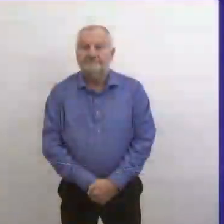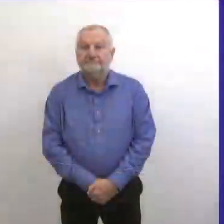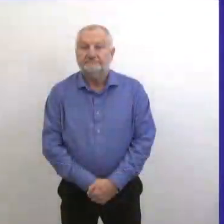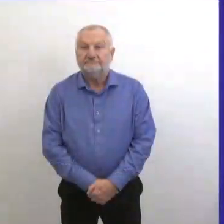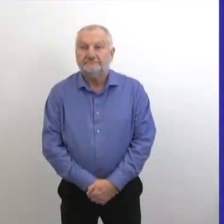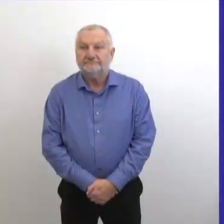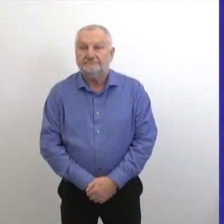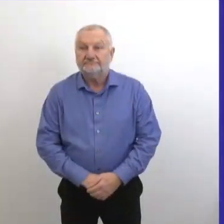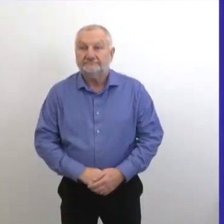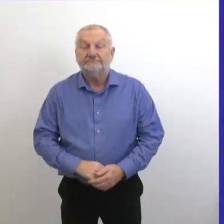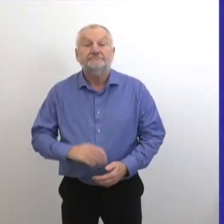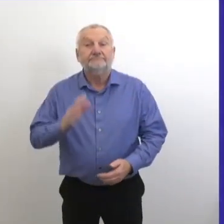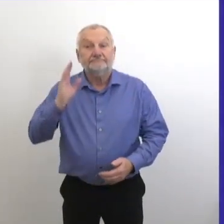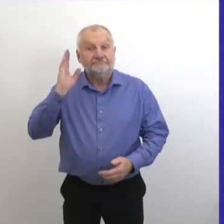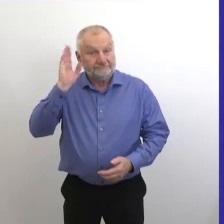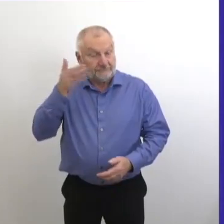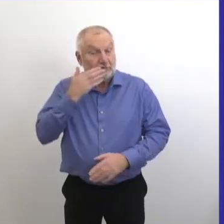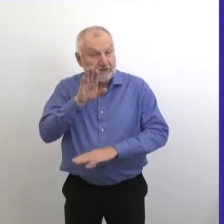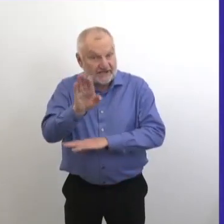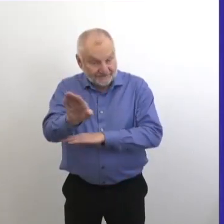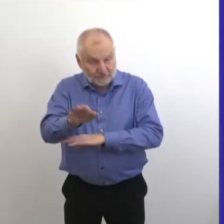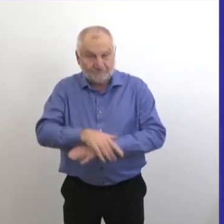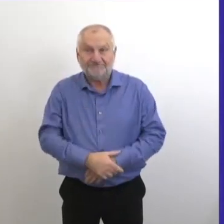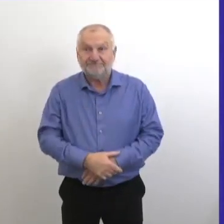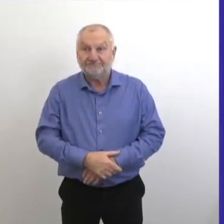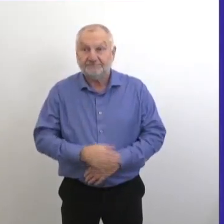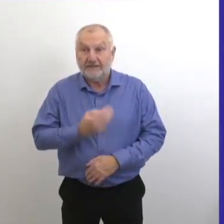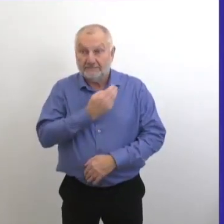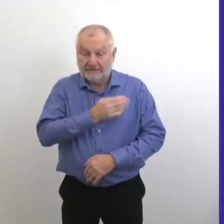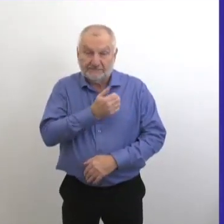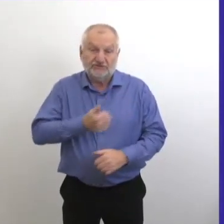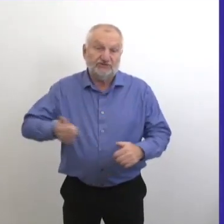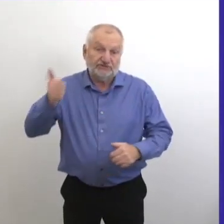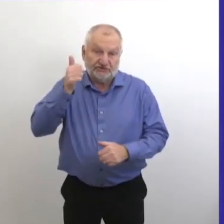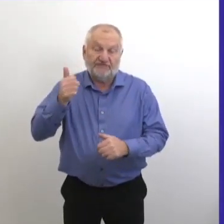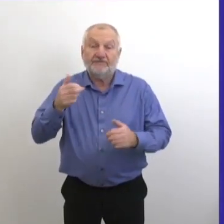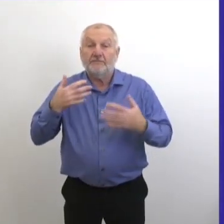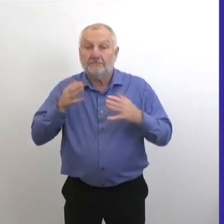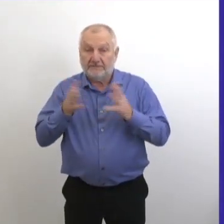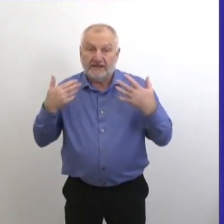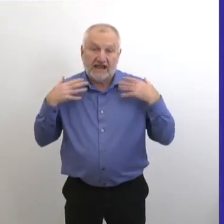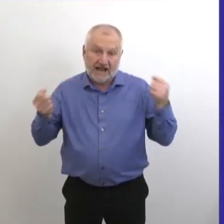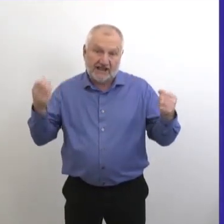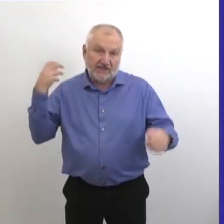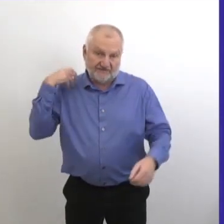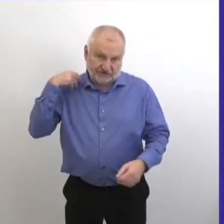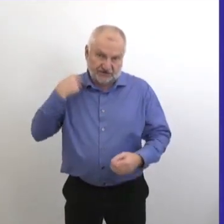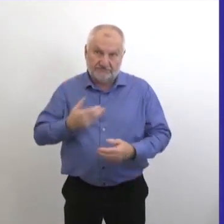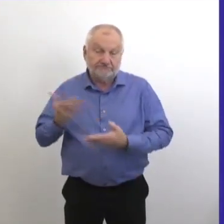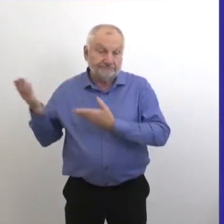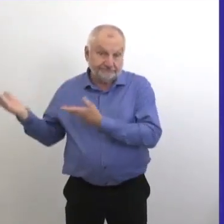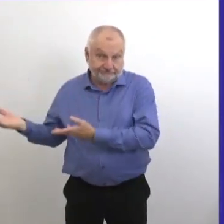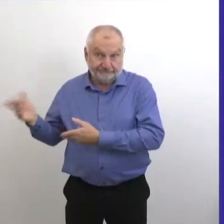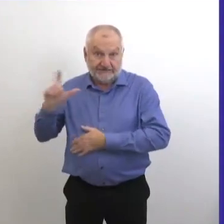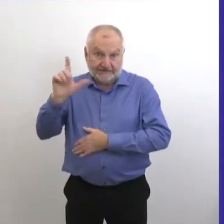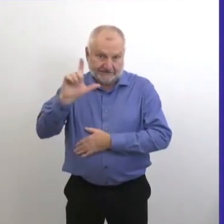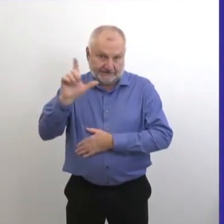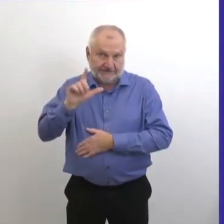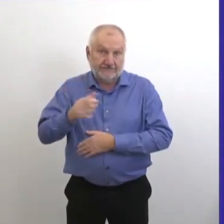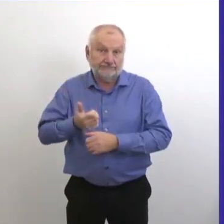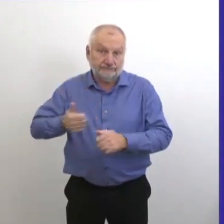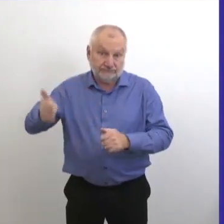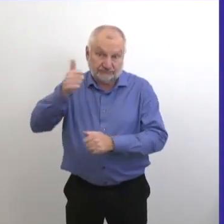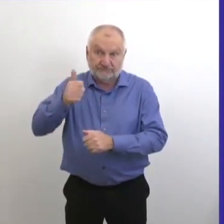Bonjour, je suis le docteur Brent Rossin, médecin hygiéniste en chef du Manitoba. Je suis ici avec Lana Siragusa, infirmière en chef et